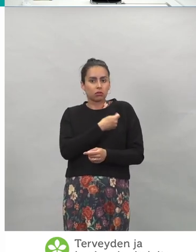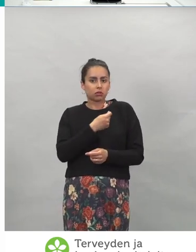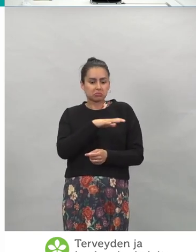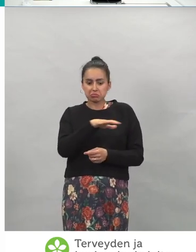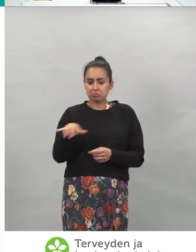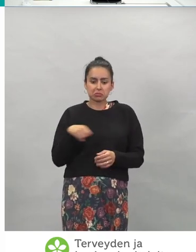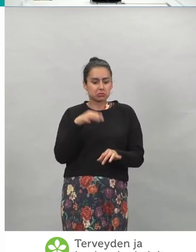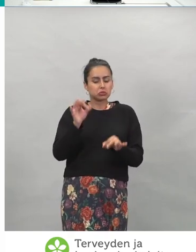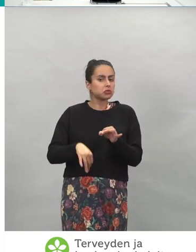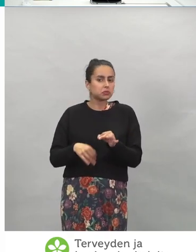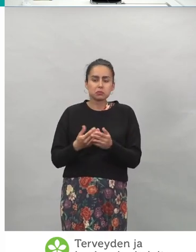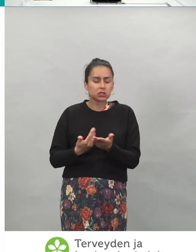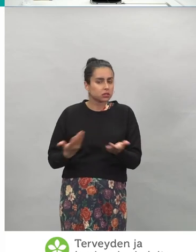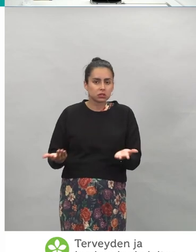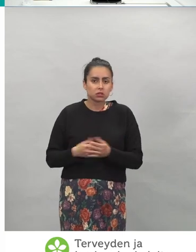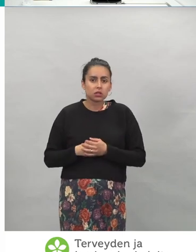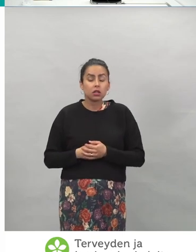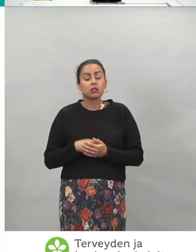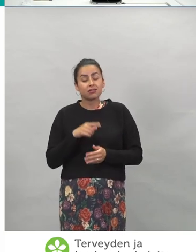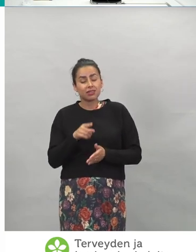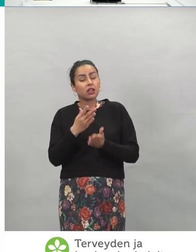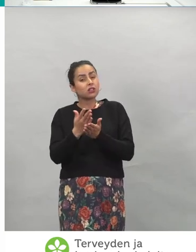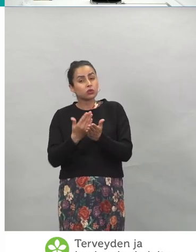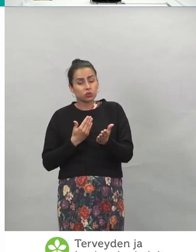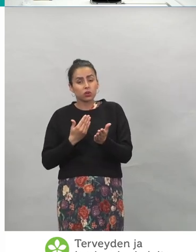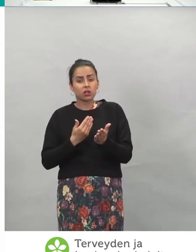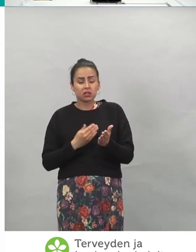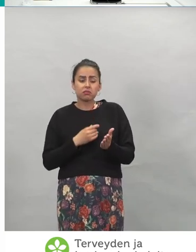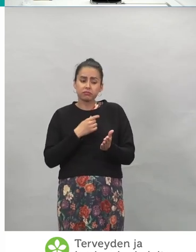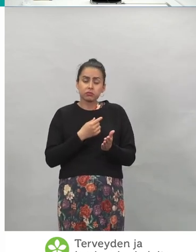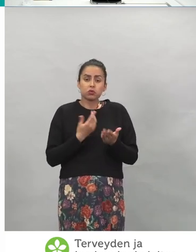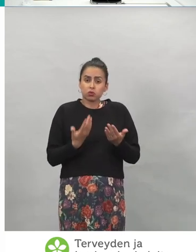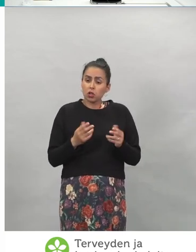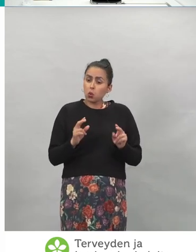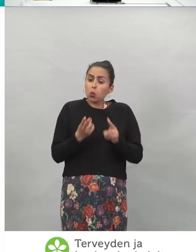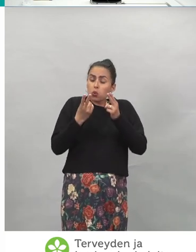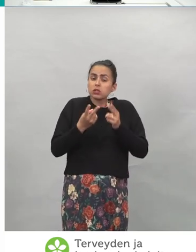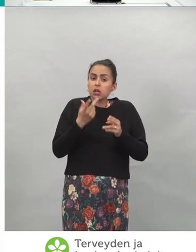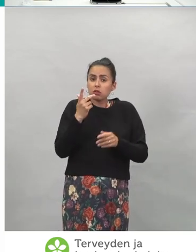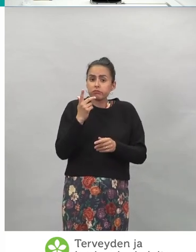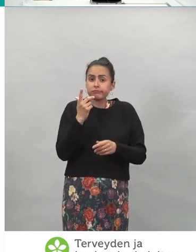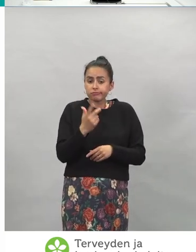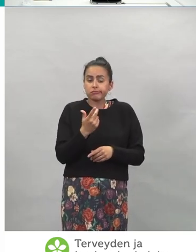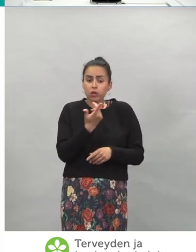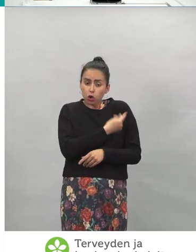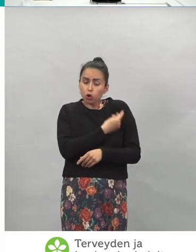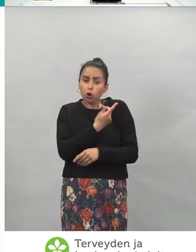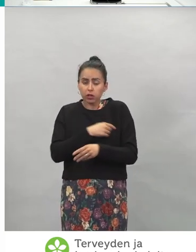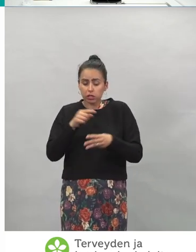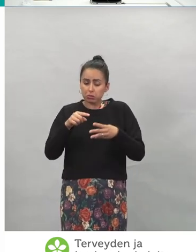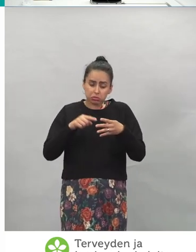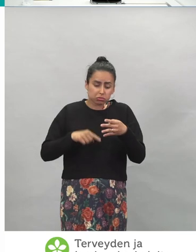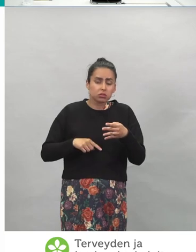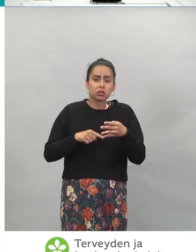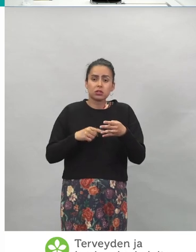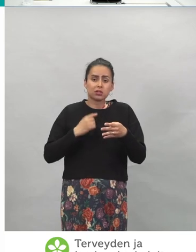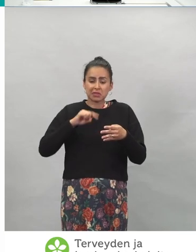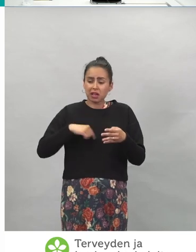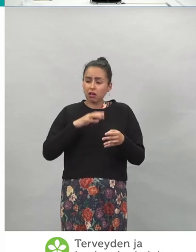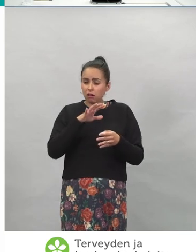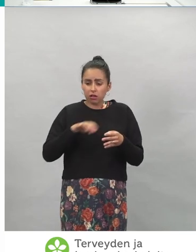niin se johtuu siitä, että nämä on uusia rokotteita. Me ei tiedetä ihan tarkalleen niiden kaikkia